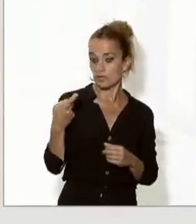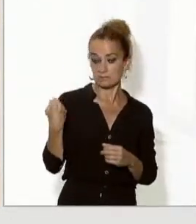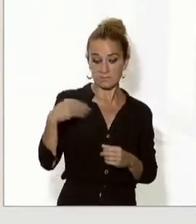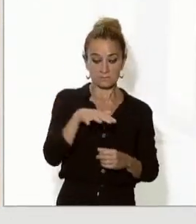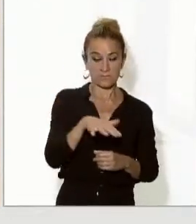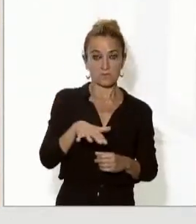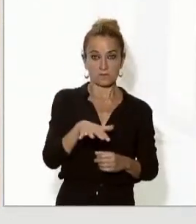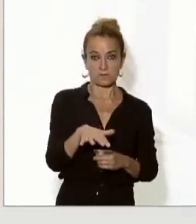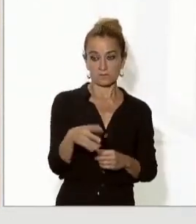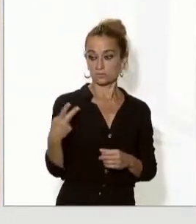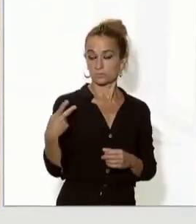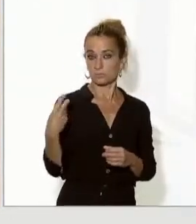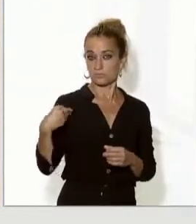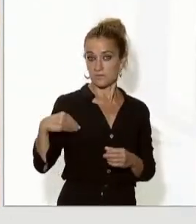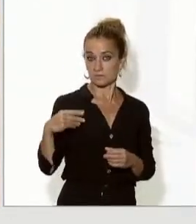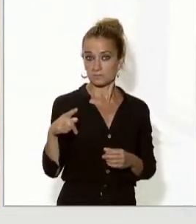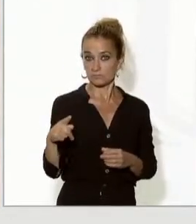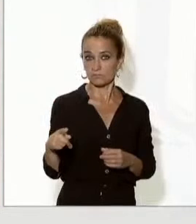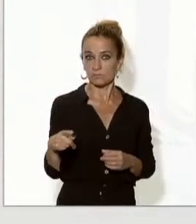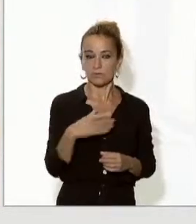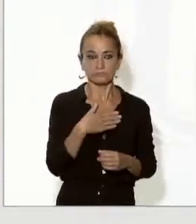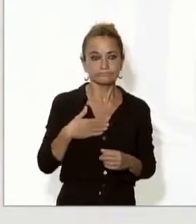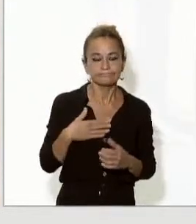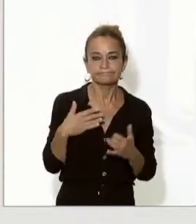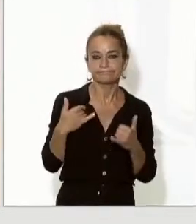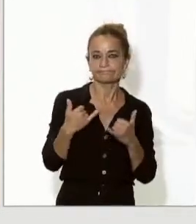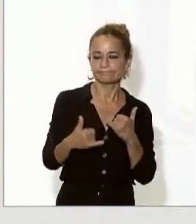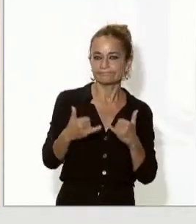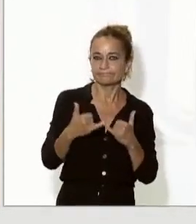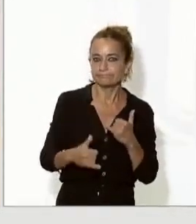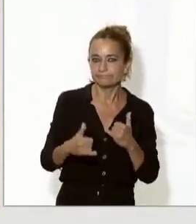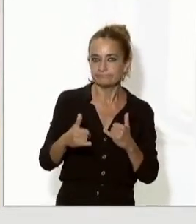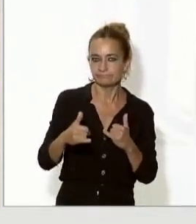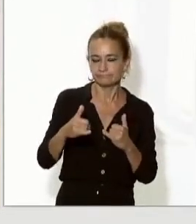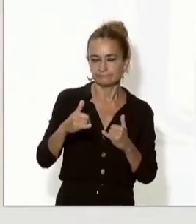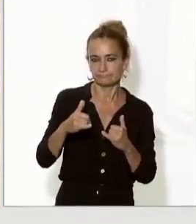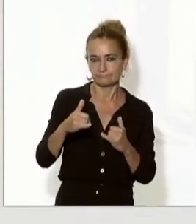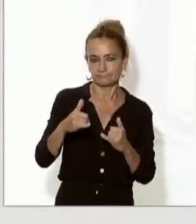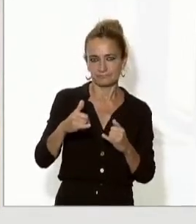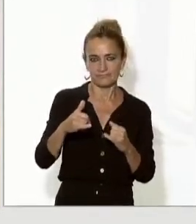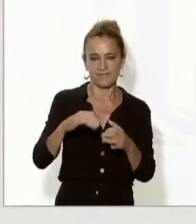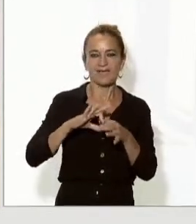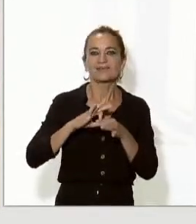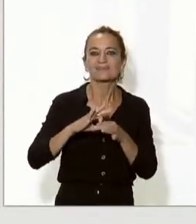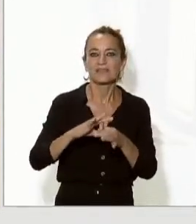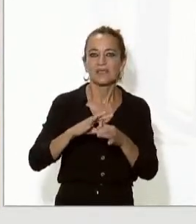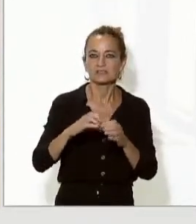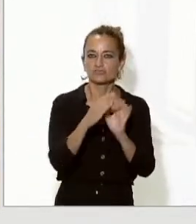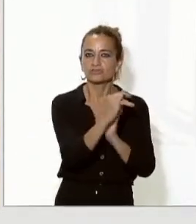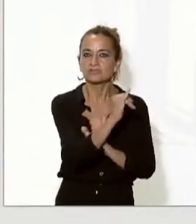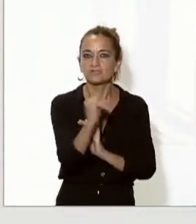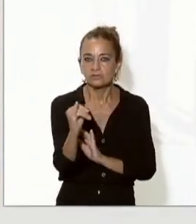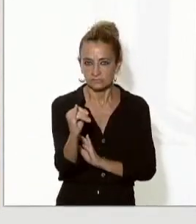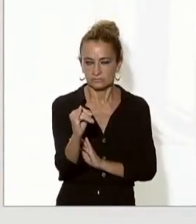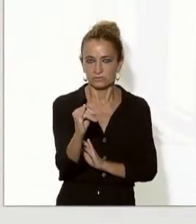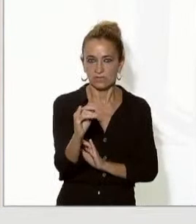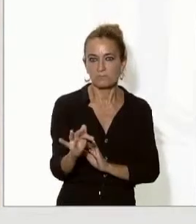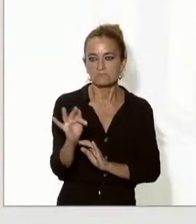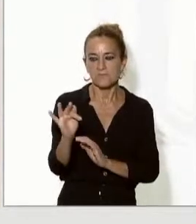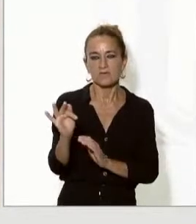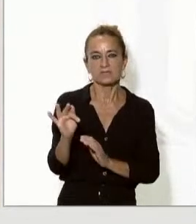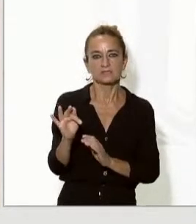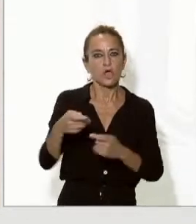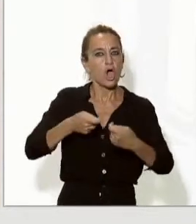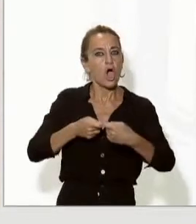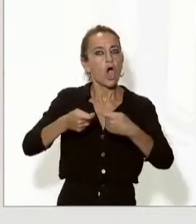ens vam conjurar a recuperar les relacions institucionals i la cooperació amb tota la intensitat entre el